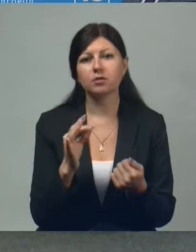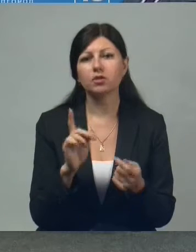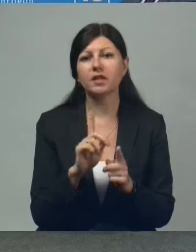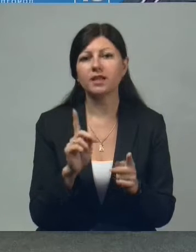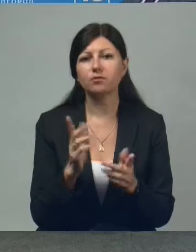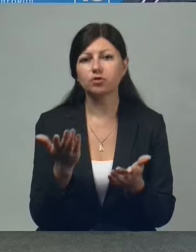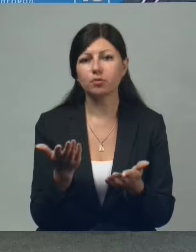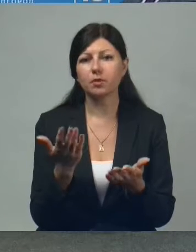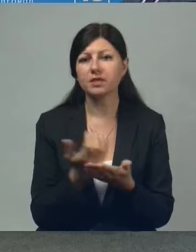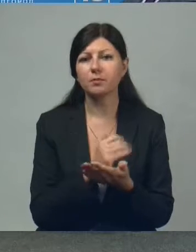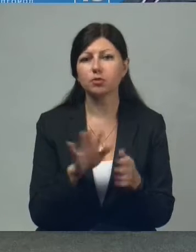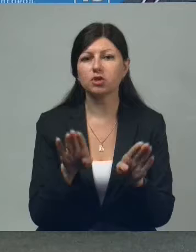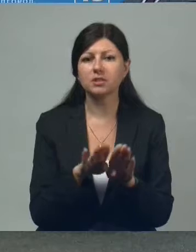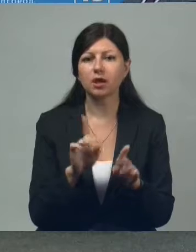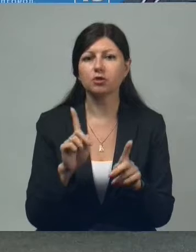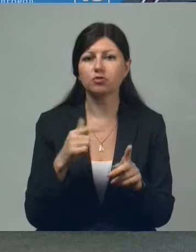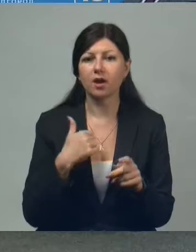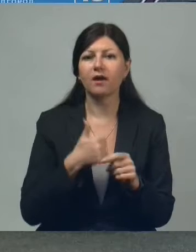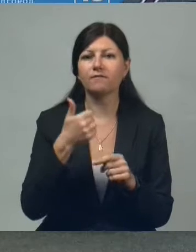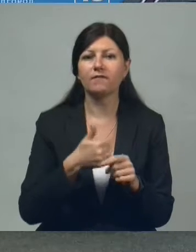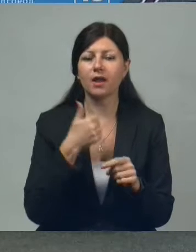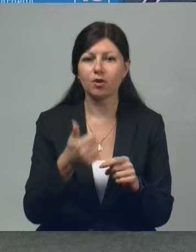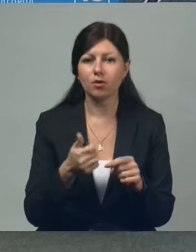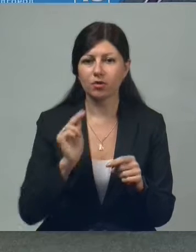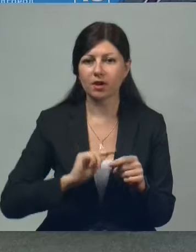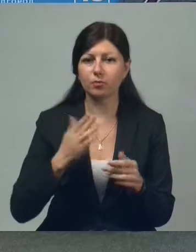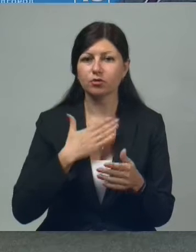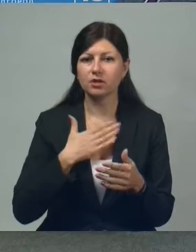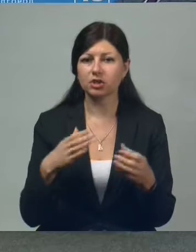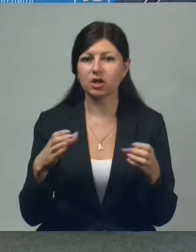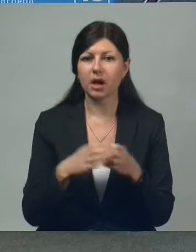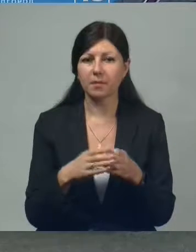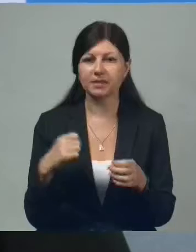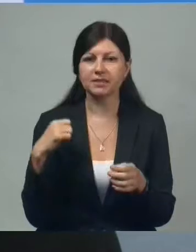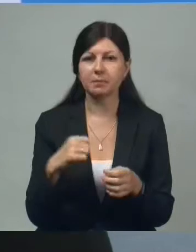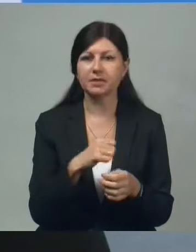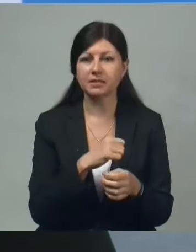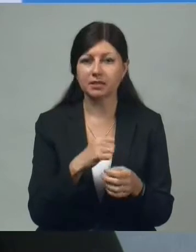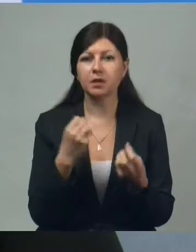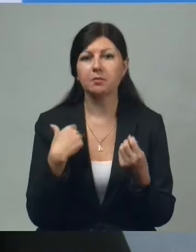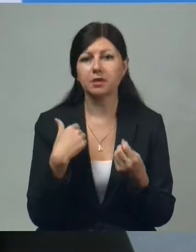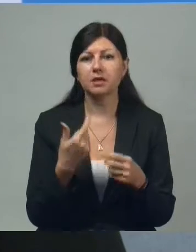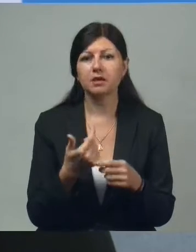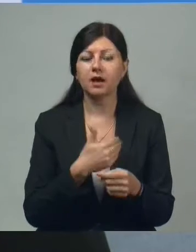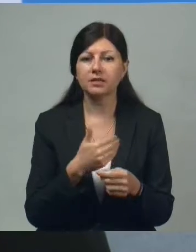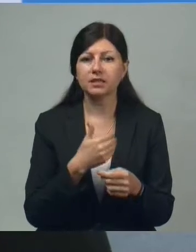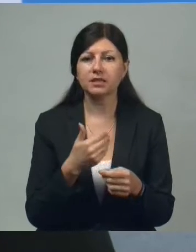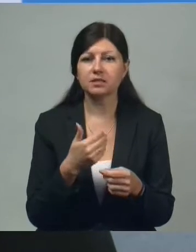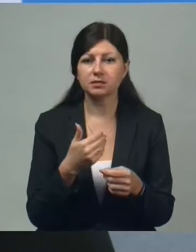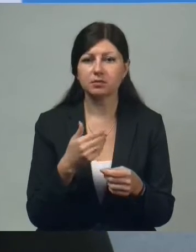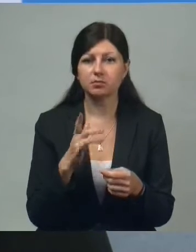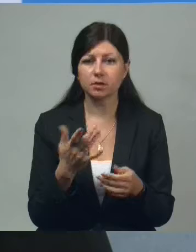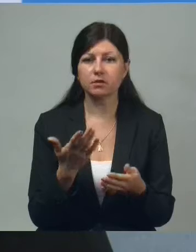того, чтобы не получилось так, как будто я хвалю работу нашей команды самостоятельно, мне хотелось бы привести